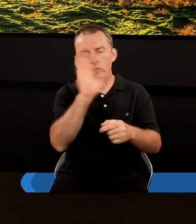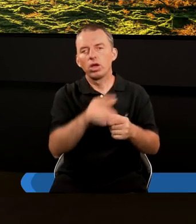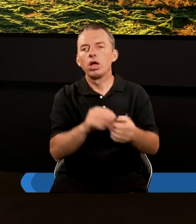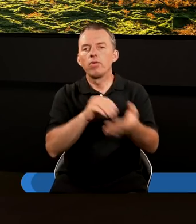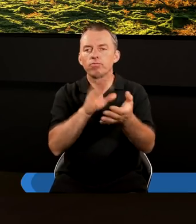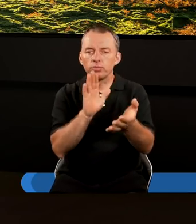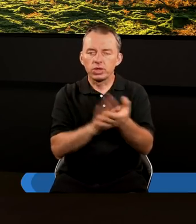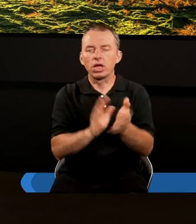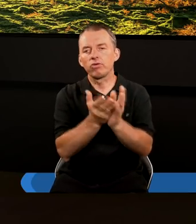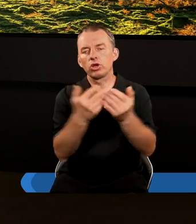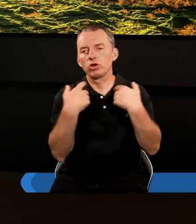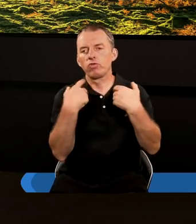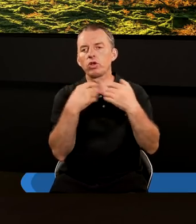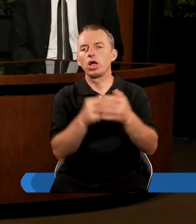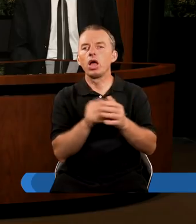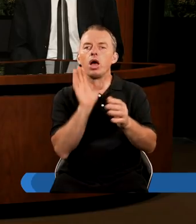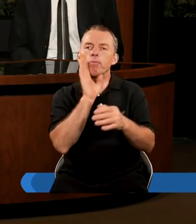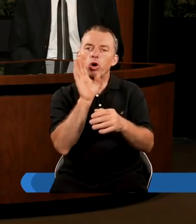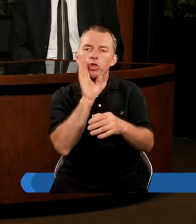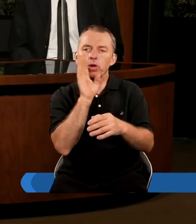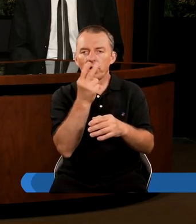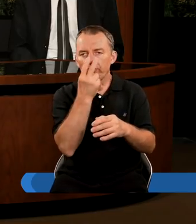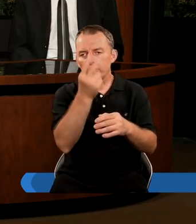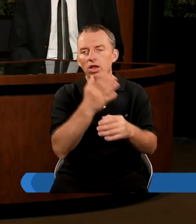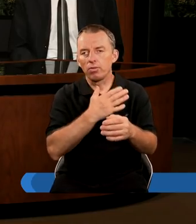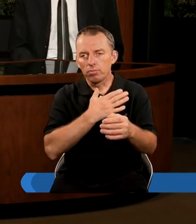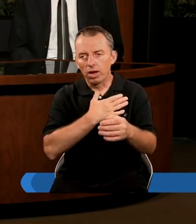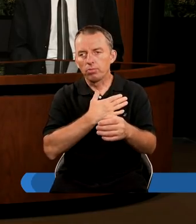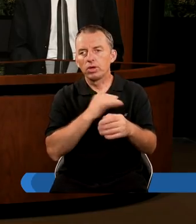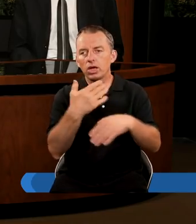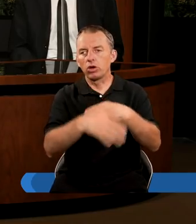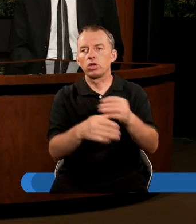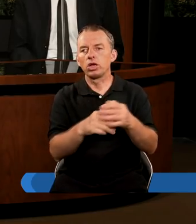wpisanego do księgi żywota. Czy podobne widzenie tych spraw ma Nowy Testament?